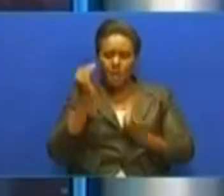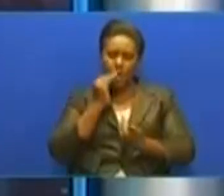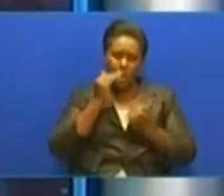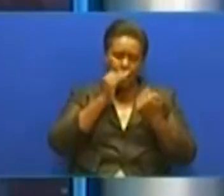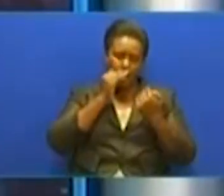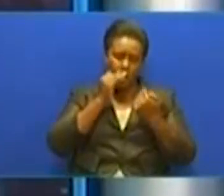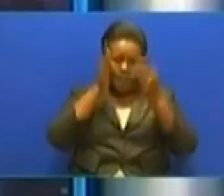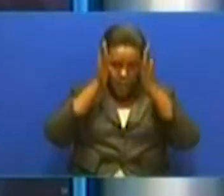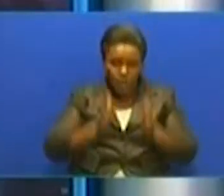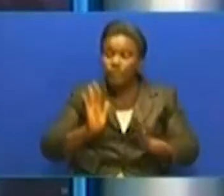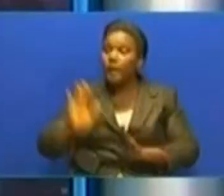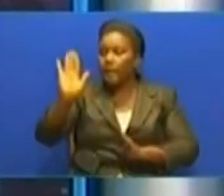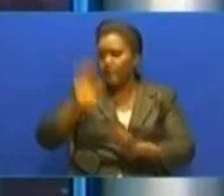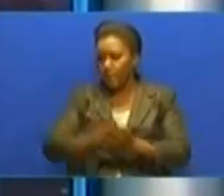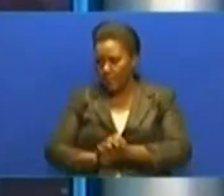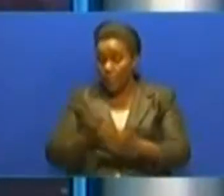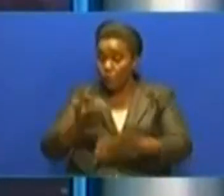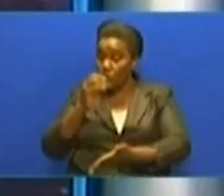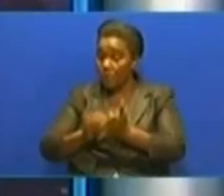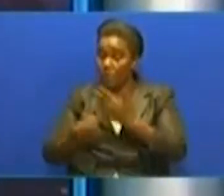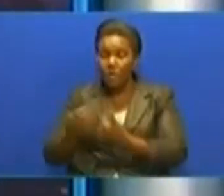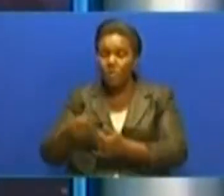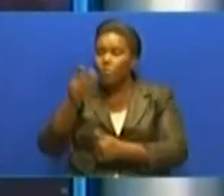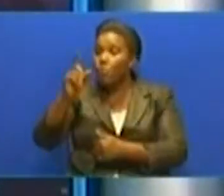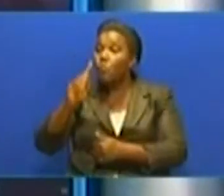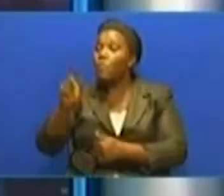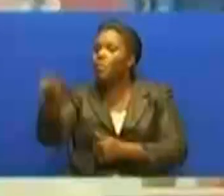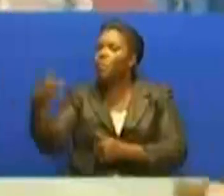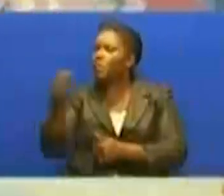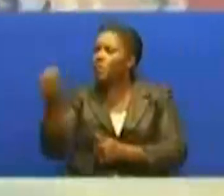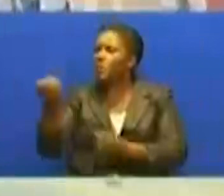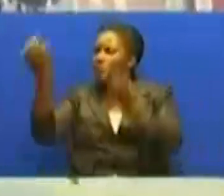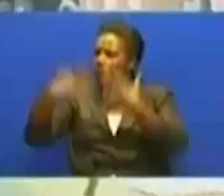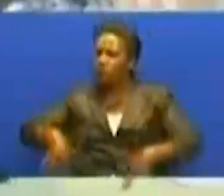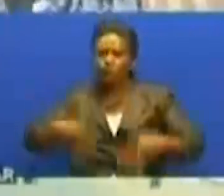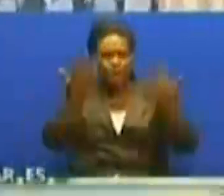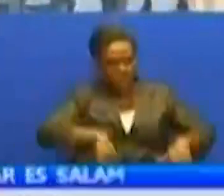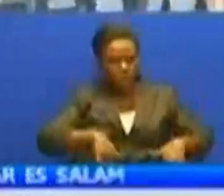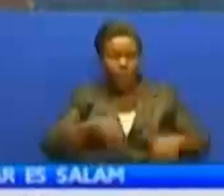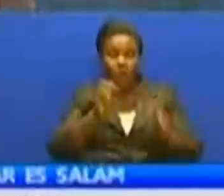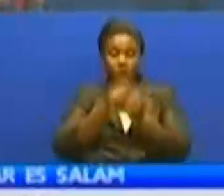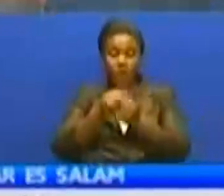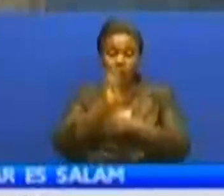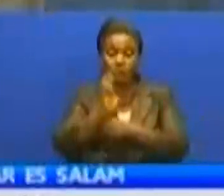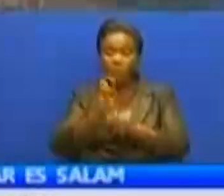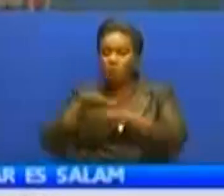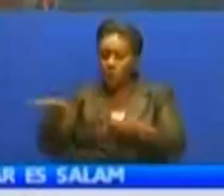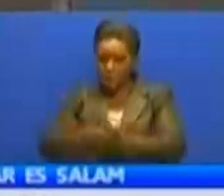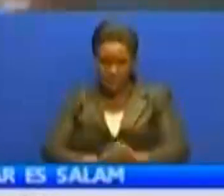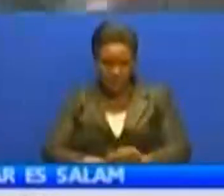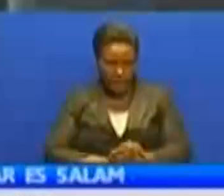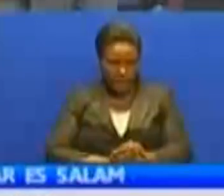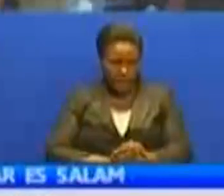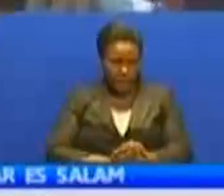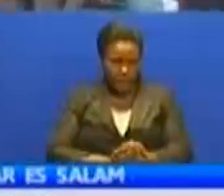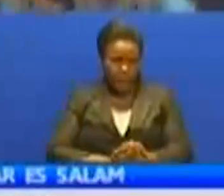vinalinda havi yake, dhidi ya watu wanao vichafua. Tupate tarifa zaidi. Mita ya jiji la